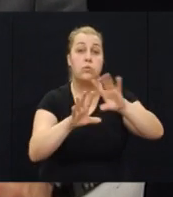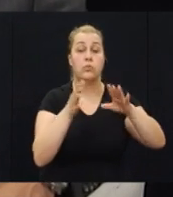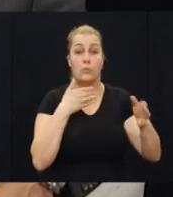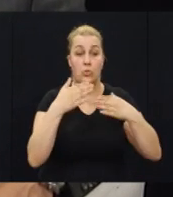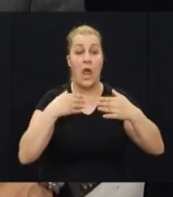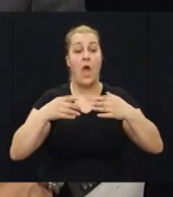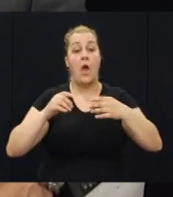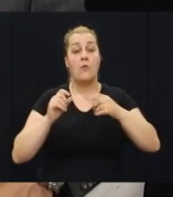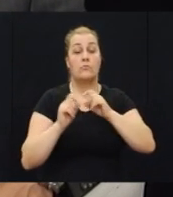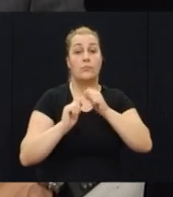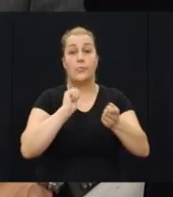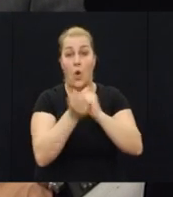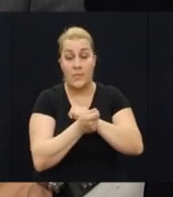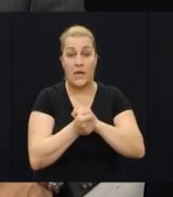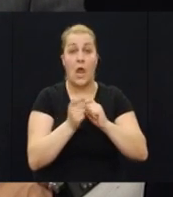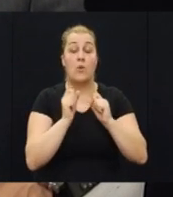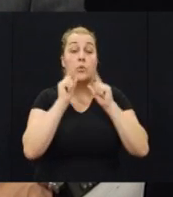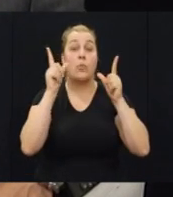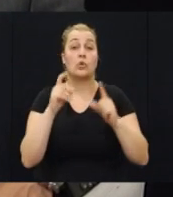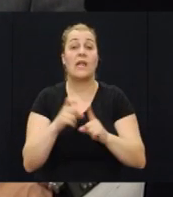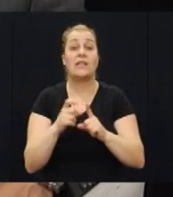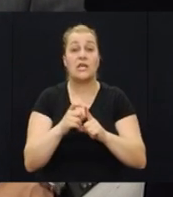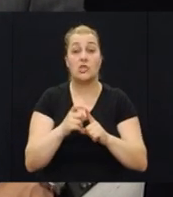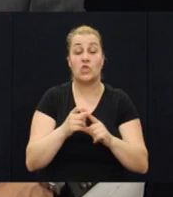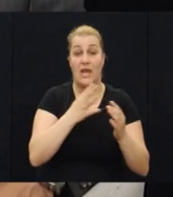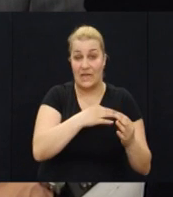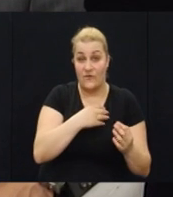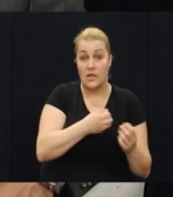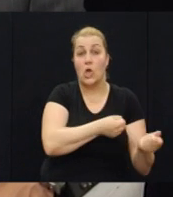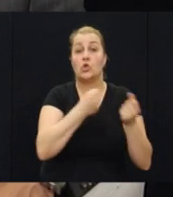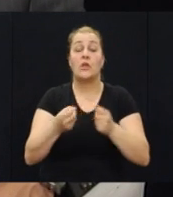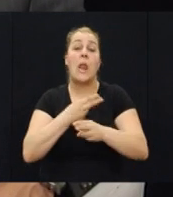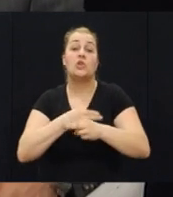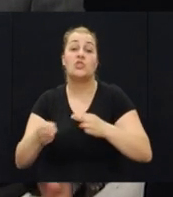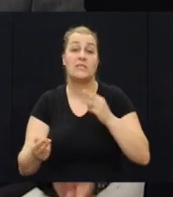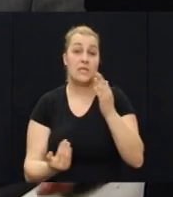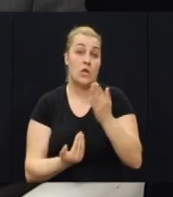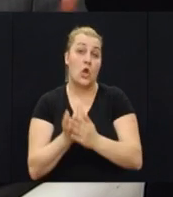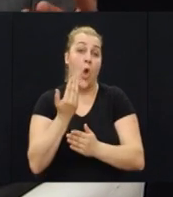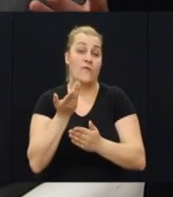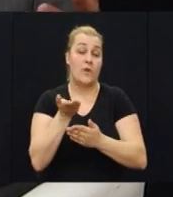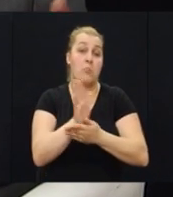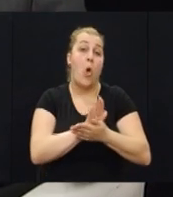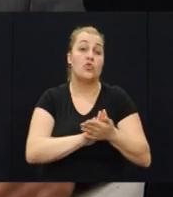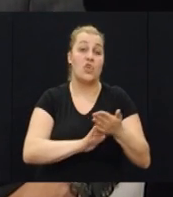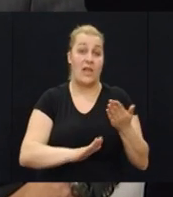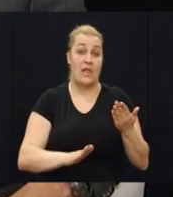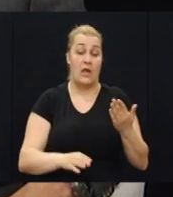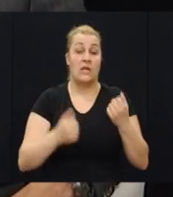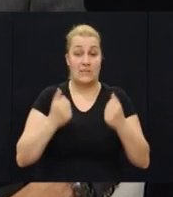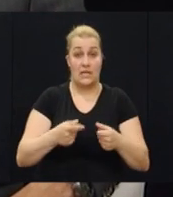vaše promine probudile drniške domoljubne Hrvate je donijela vam je novi čisti početak evo dan se na to istoj